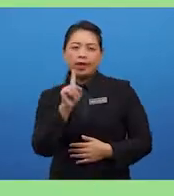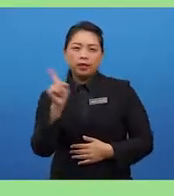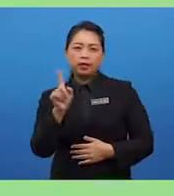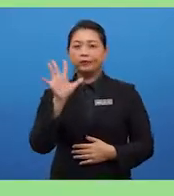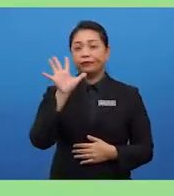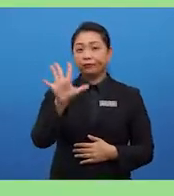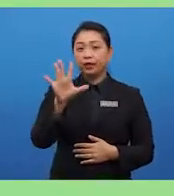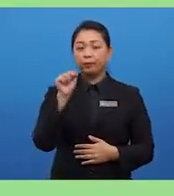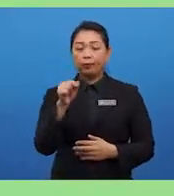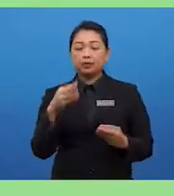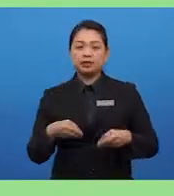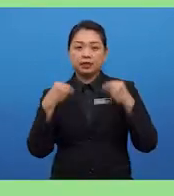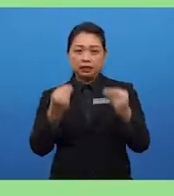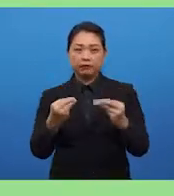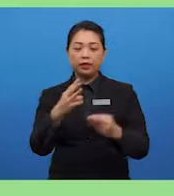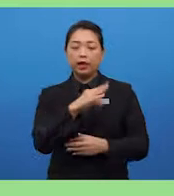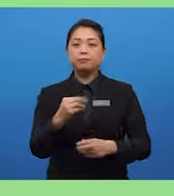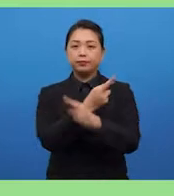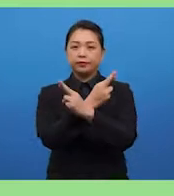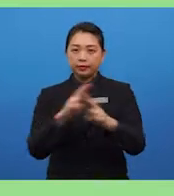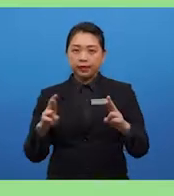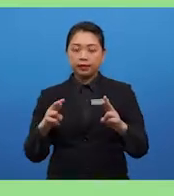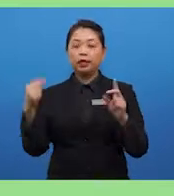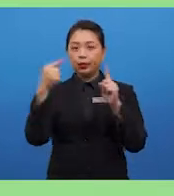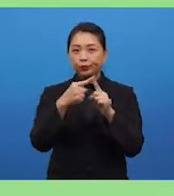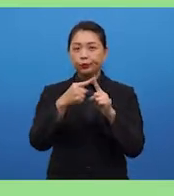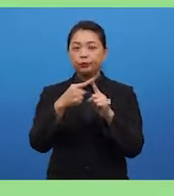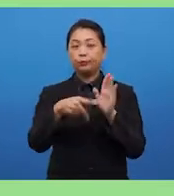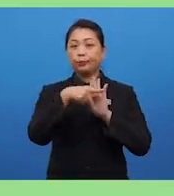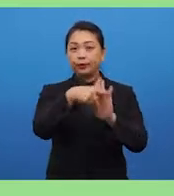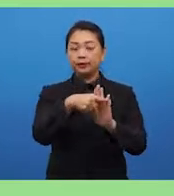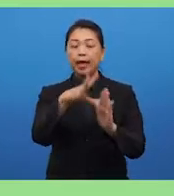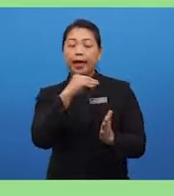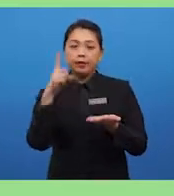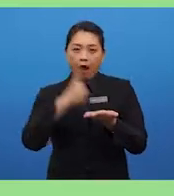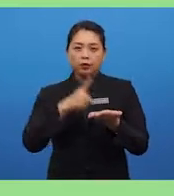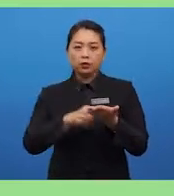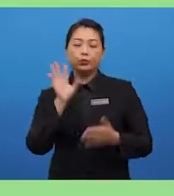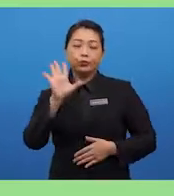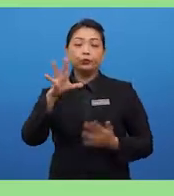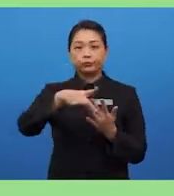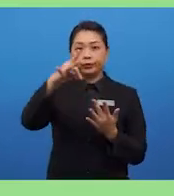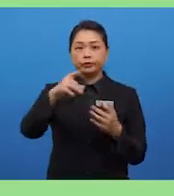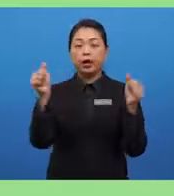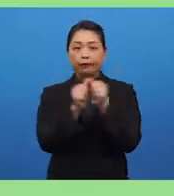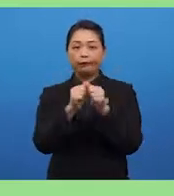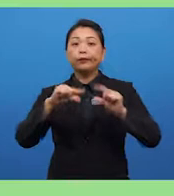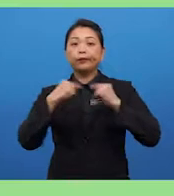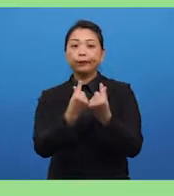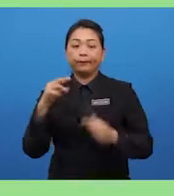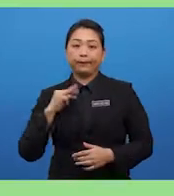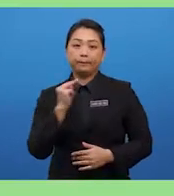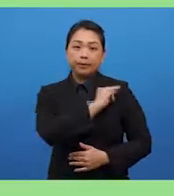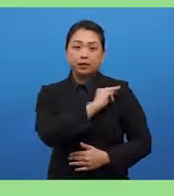given and be ready to present and argue your choice with your group members.